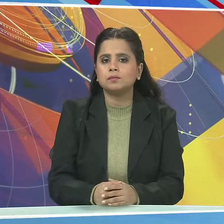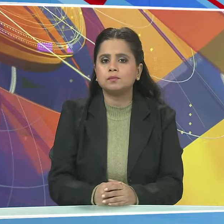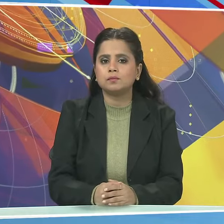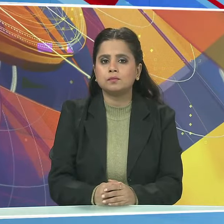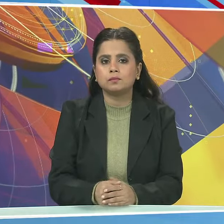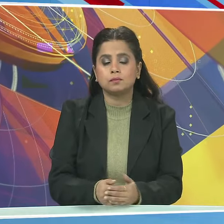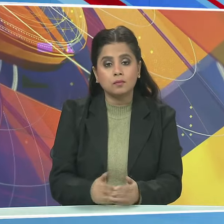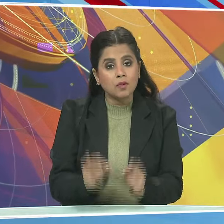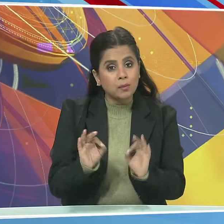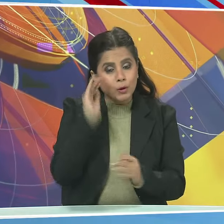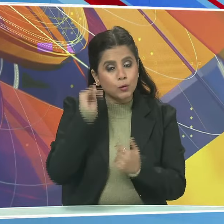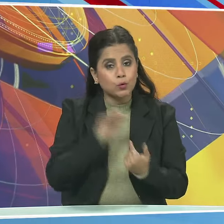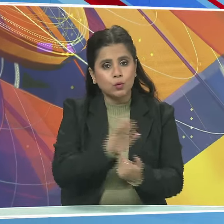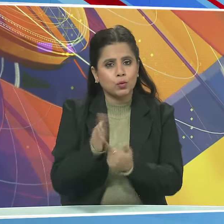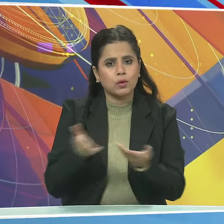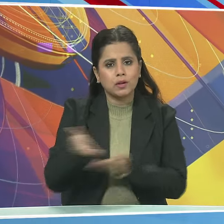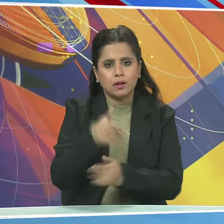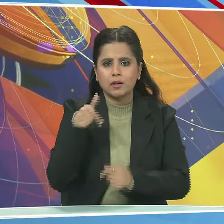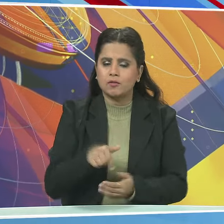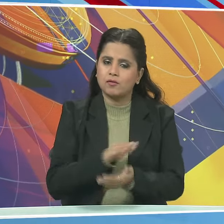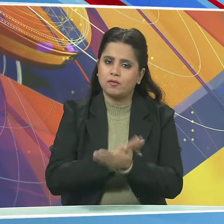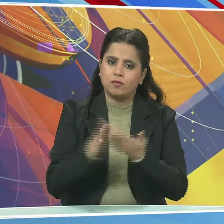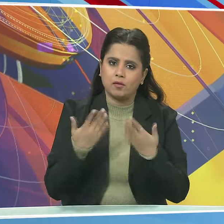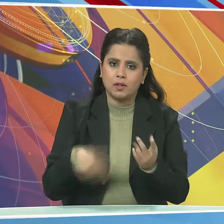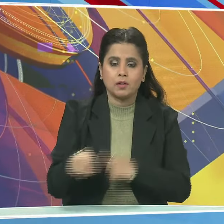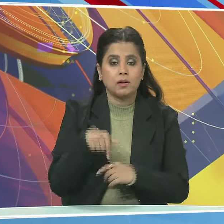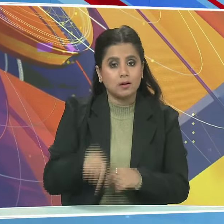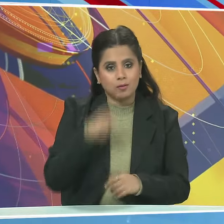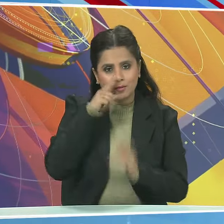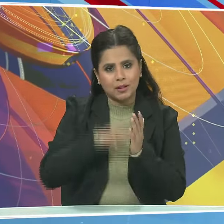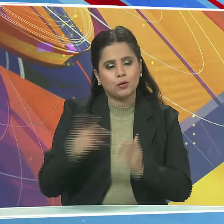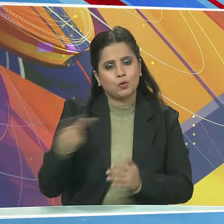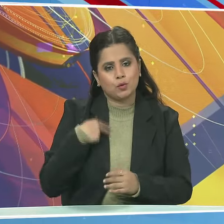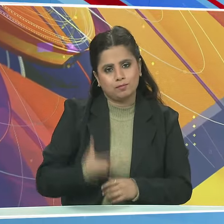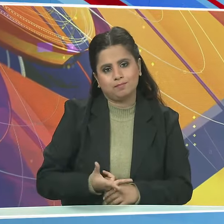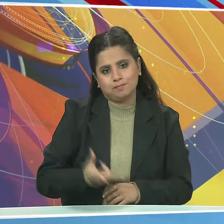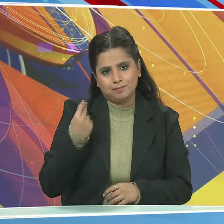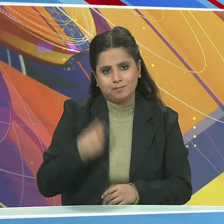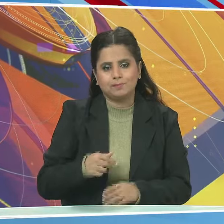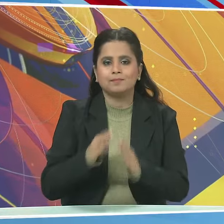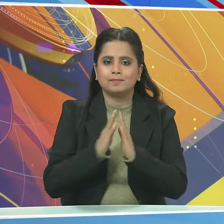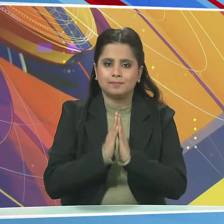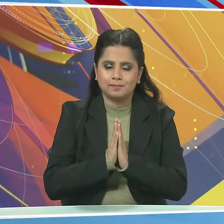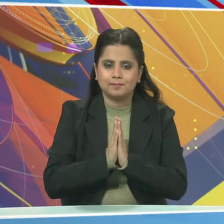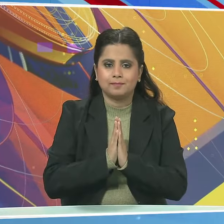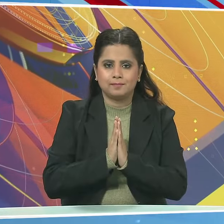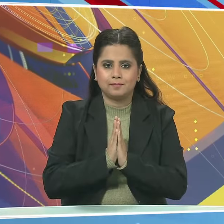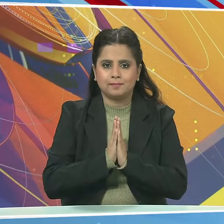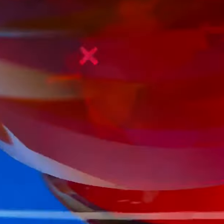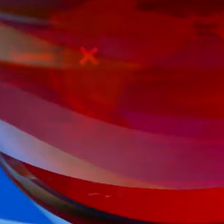और इस विशेश बुलेटिन में आज बस इतना मुझे और मनेशा कुदी जनुमती नमस्कार